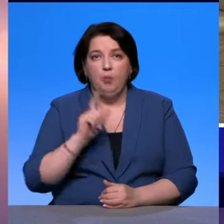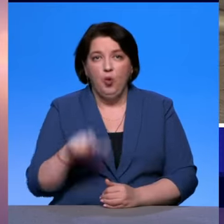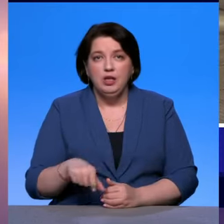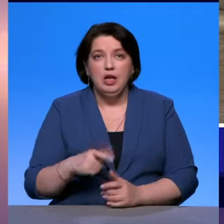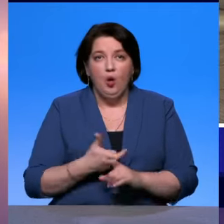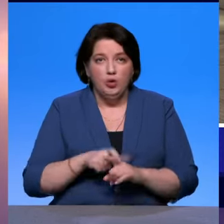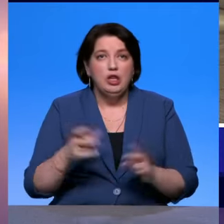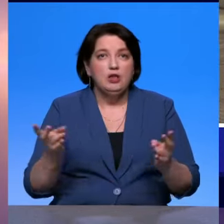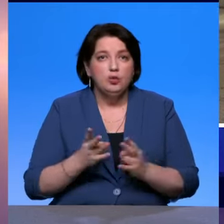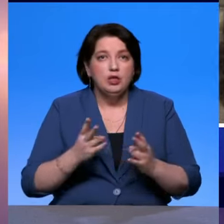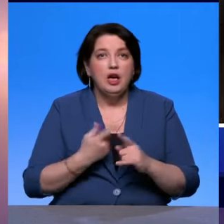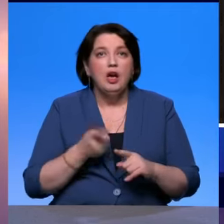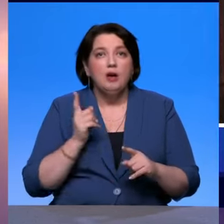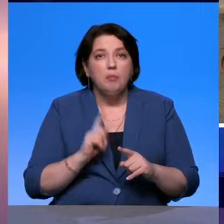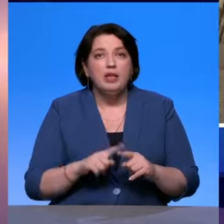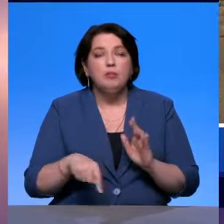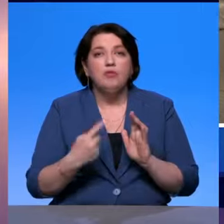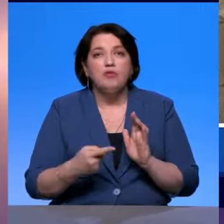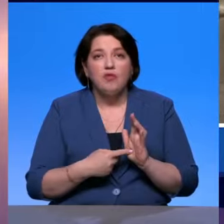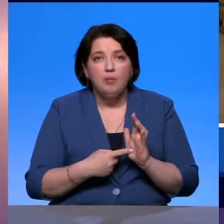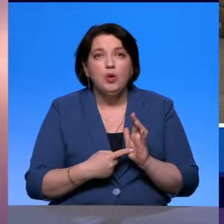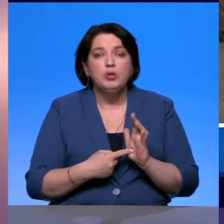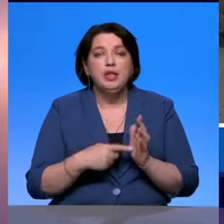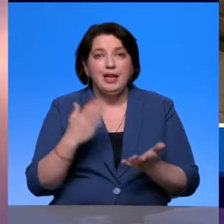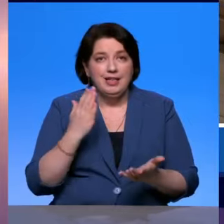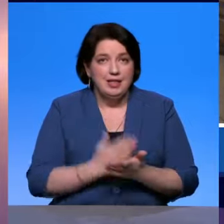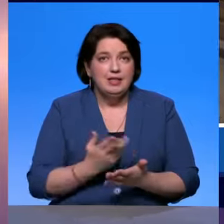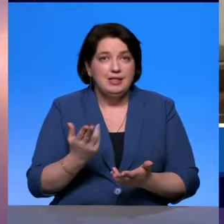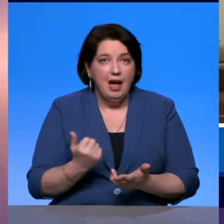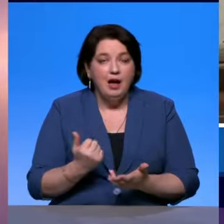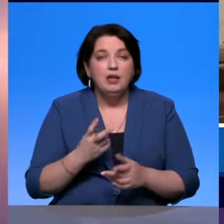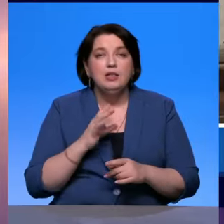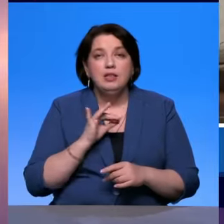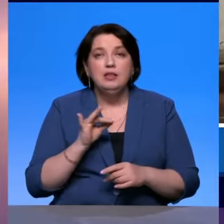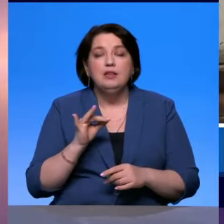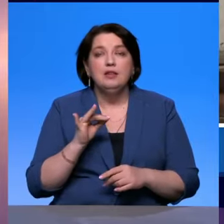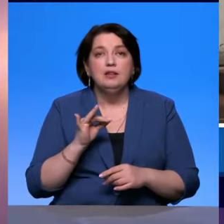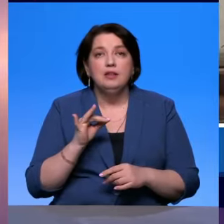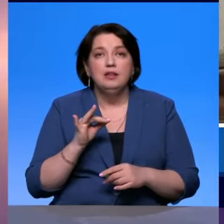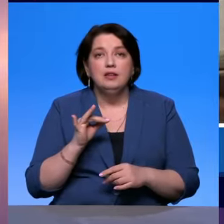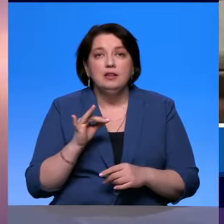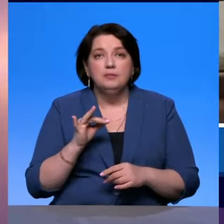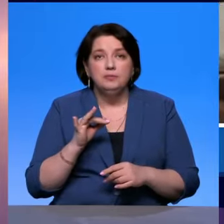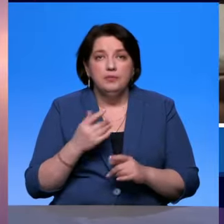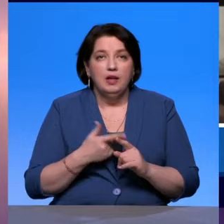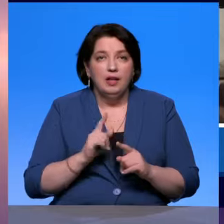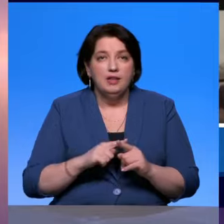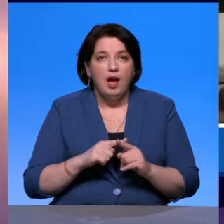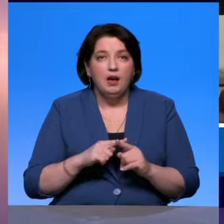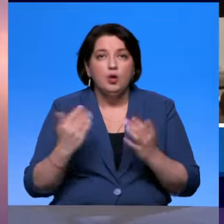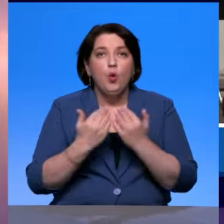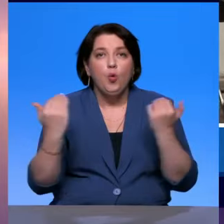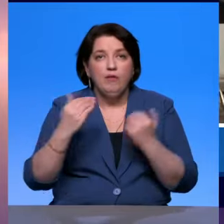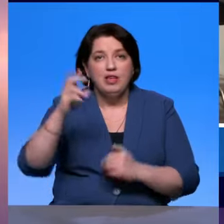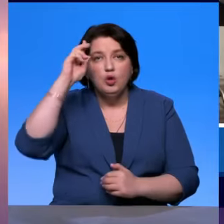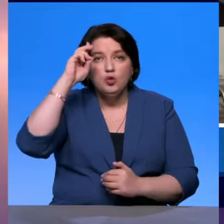стоит очень остро. И здесь очень важно понимать, что это в том числе и отчасти госповестка. Поэтому очень